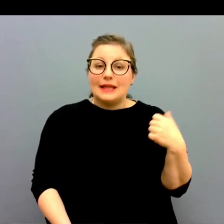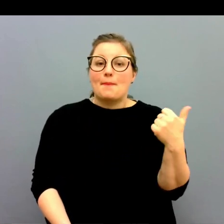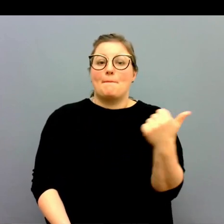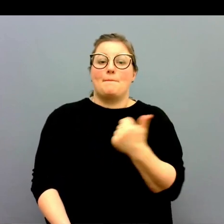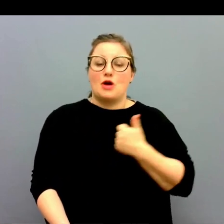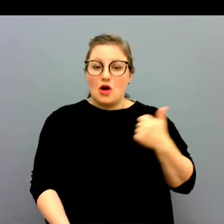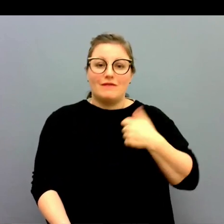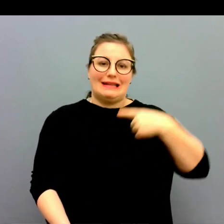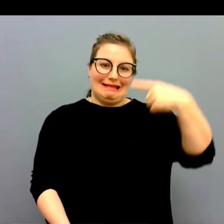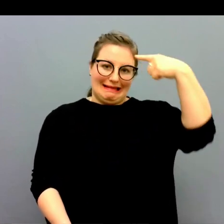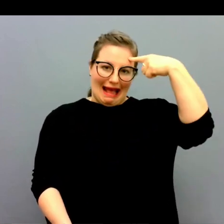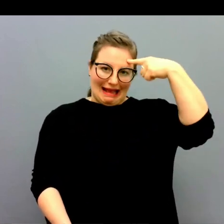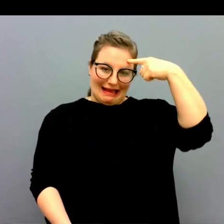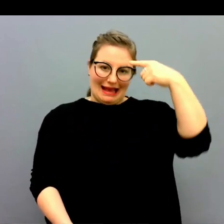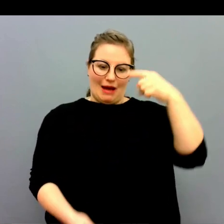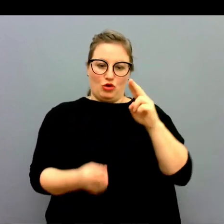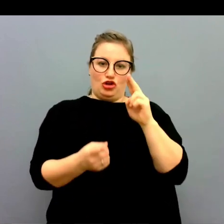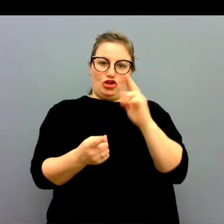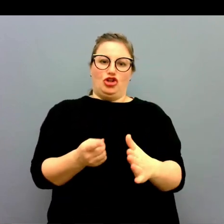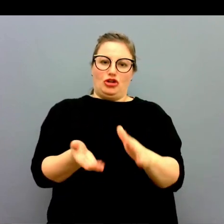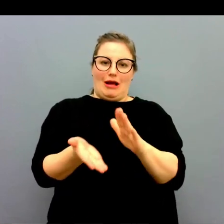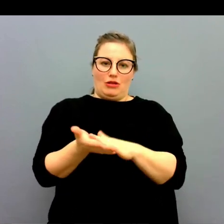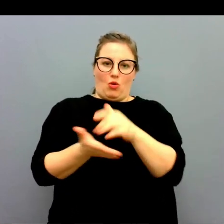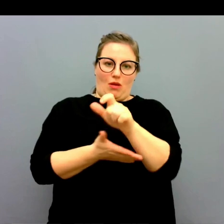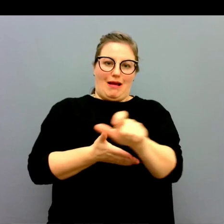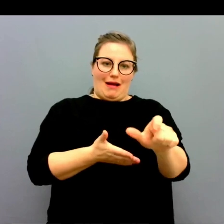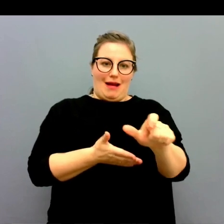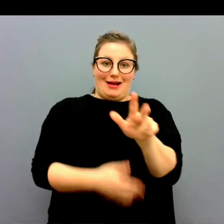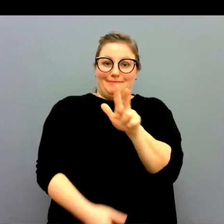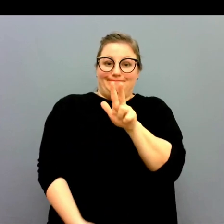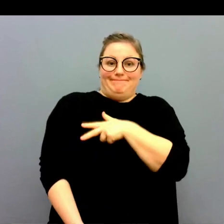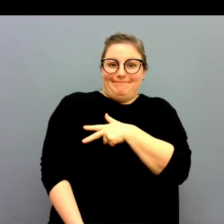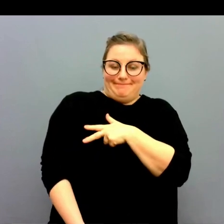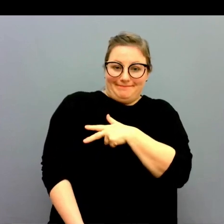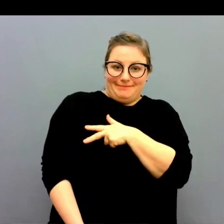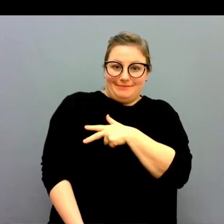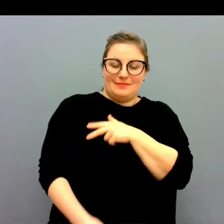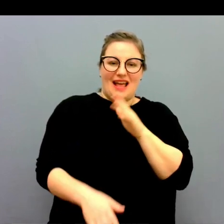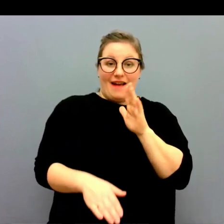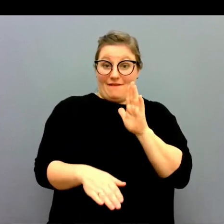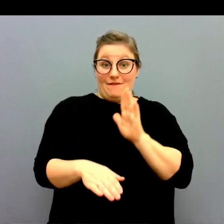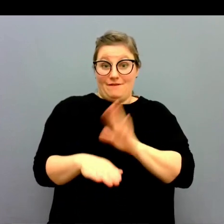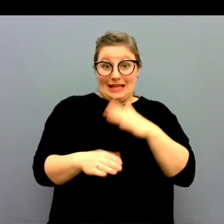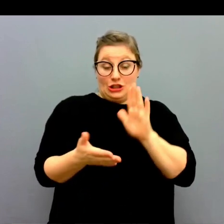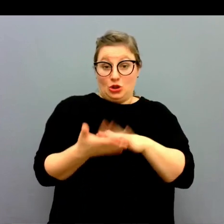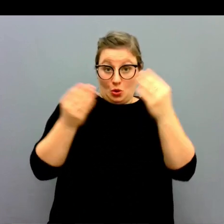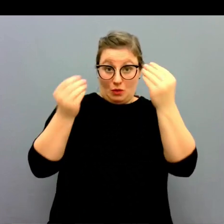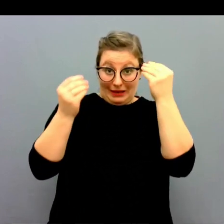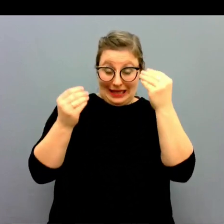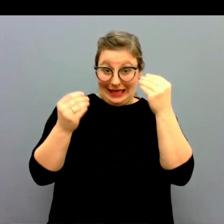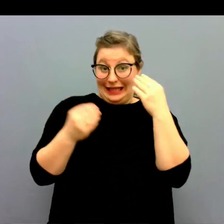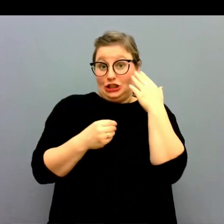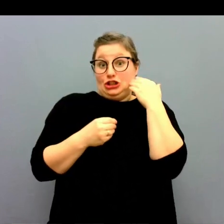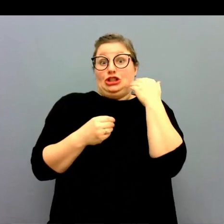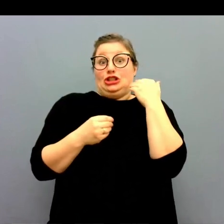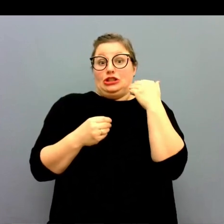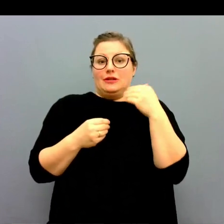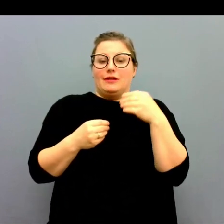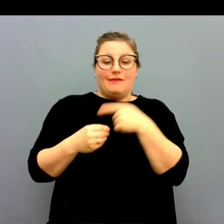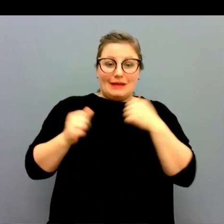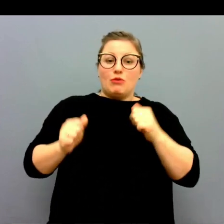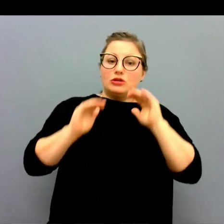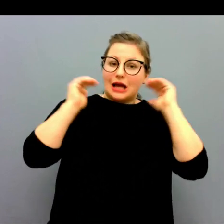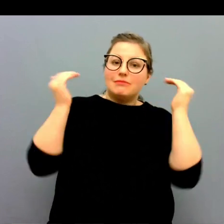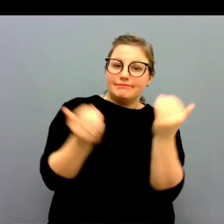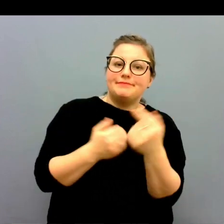vi behöver tänka på de nya tolkarna som kommer ut. Men en färsktolkutbildning, de behöver